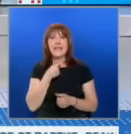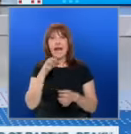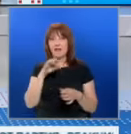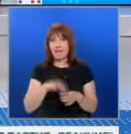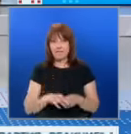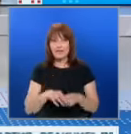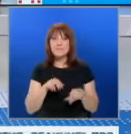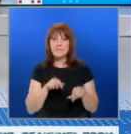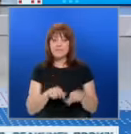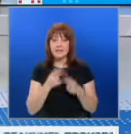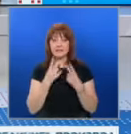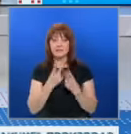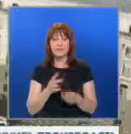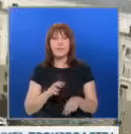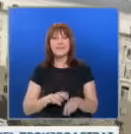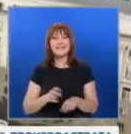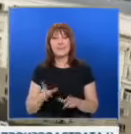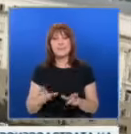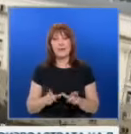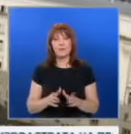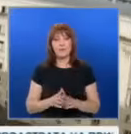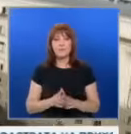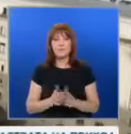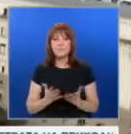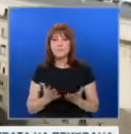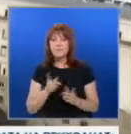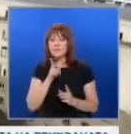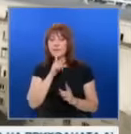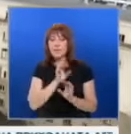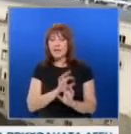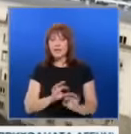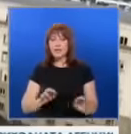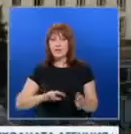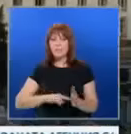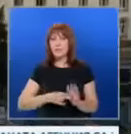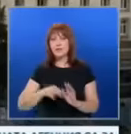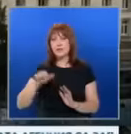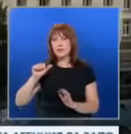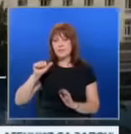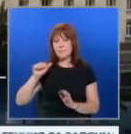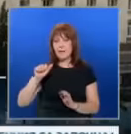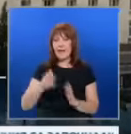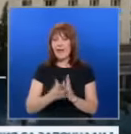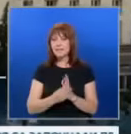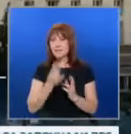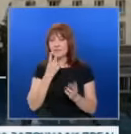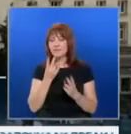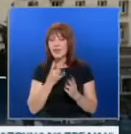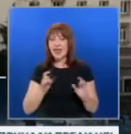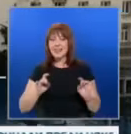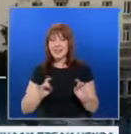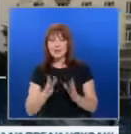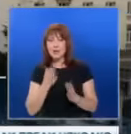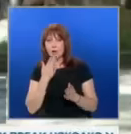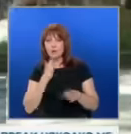Деси Маркова събра мнение по темата. В оглушителното мълчание на политическите партии експертите виждат начало на договорки без